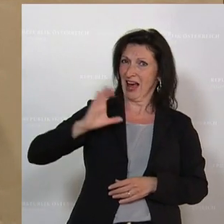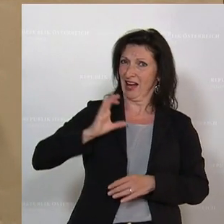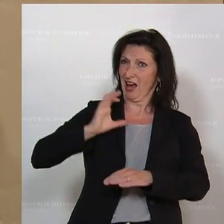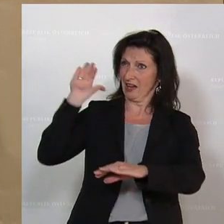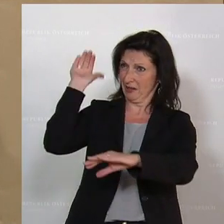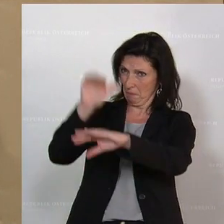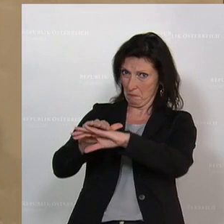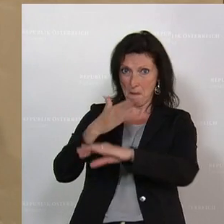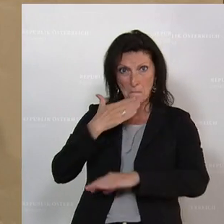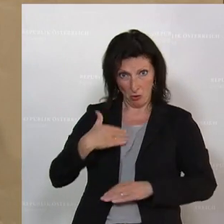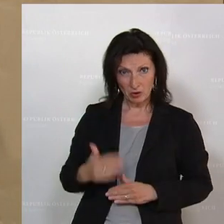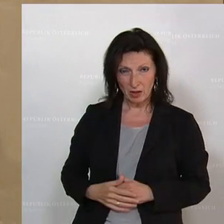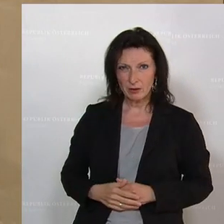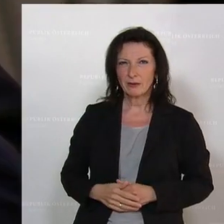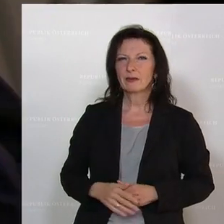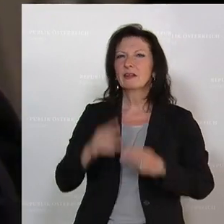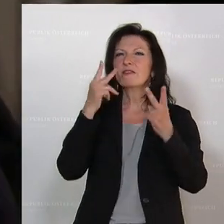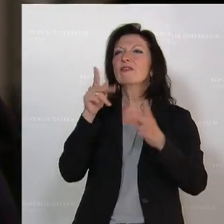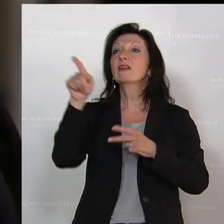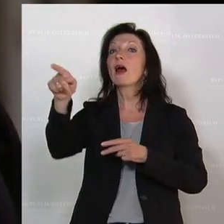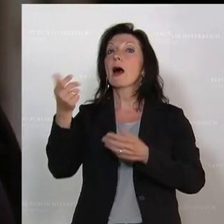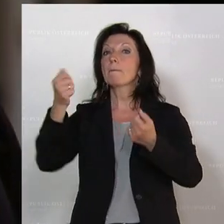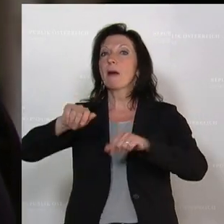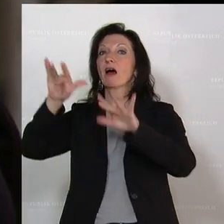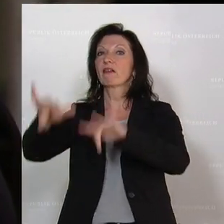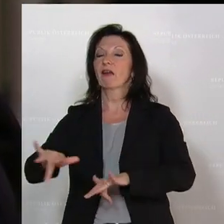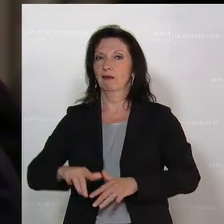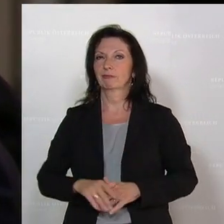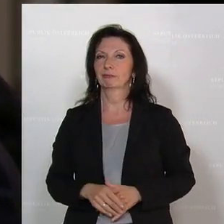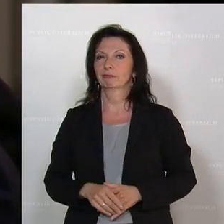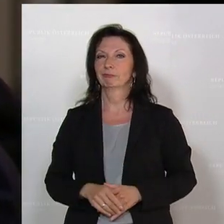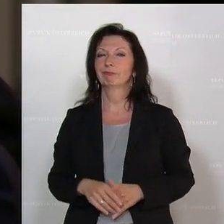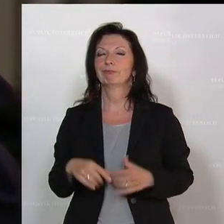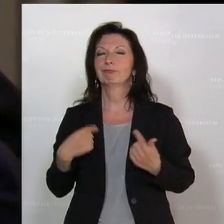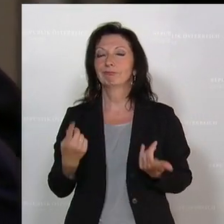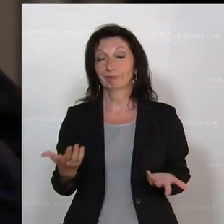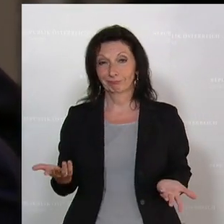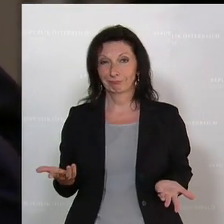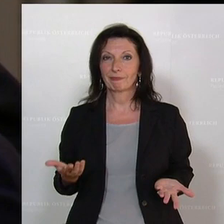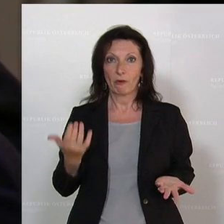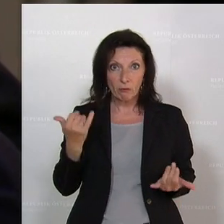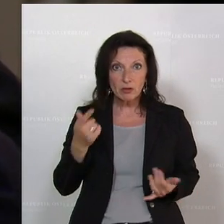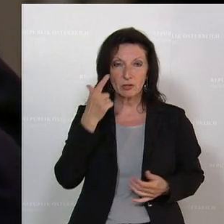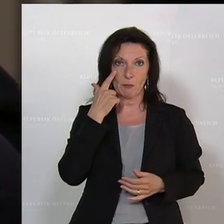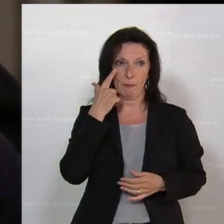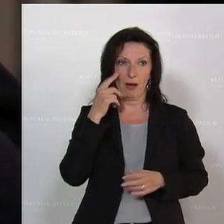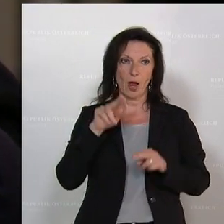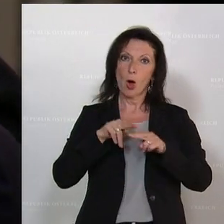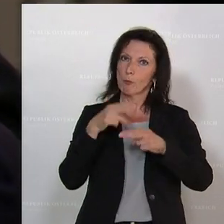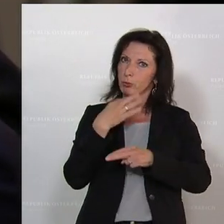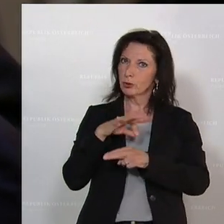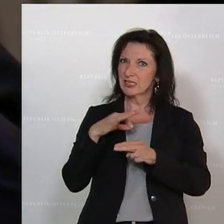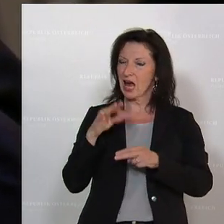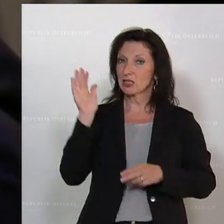Macht. So gib ihm Macht. Und dann sehen wir uns doch an, wie der Bundeskanzler